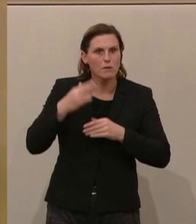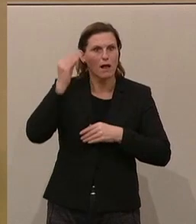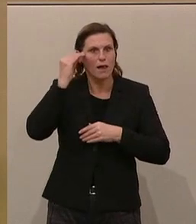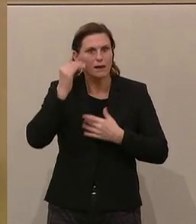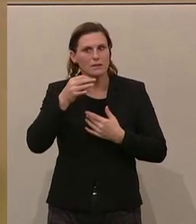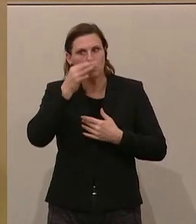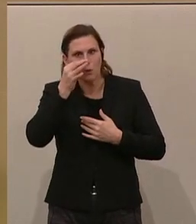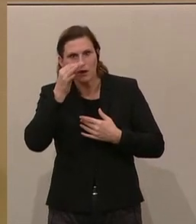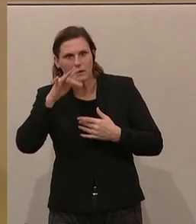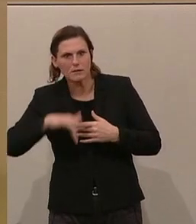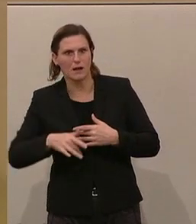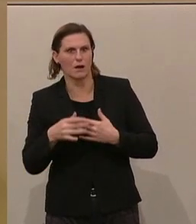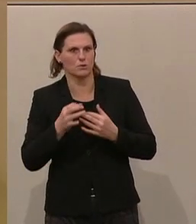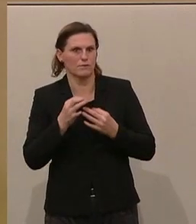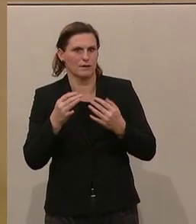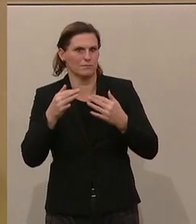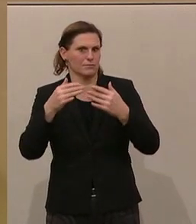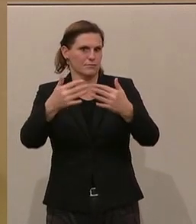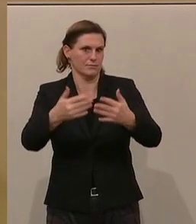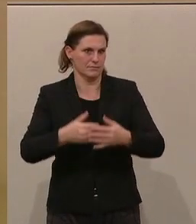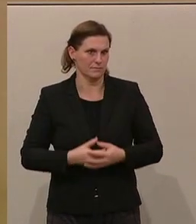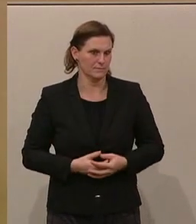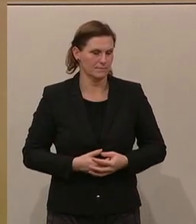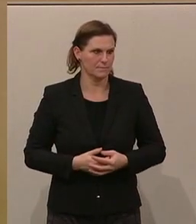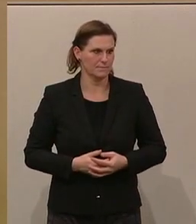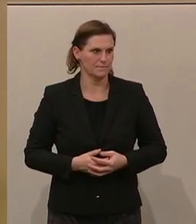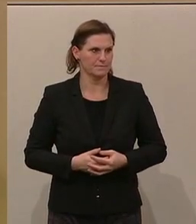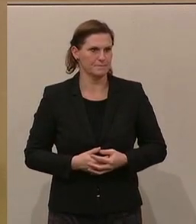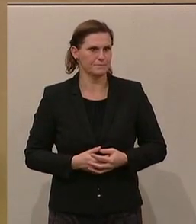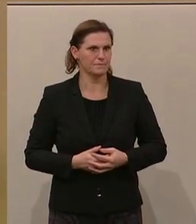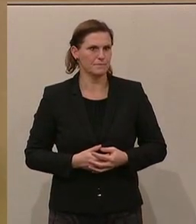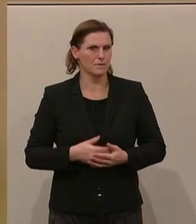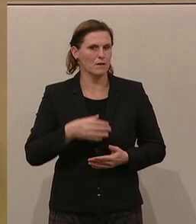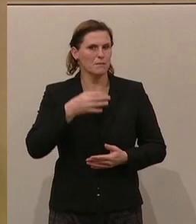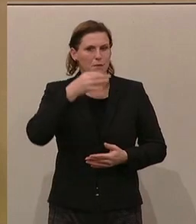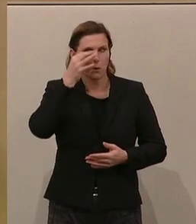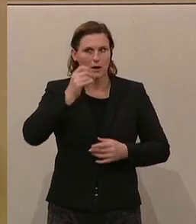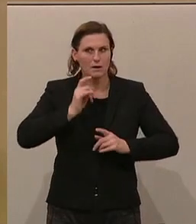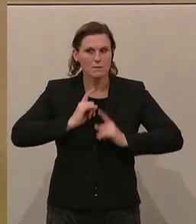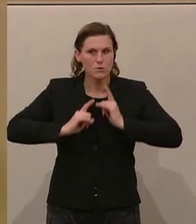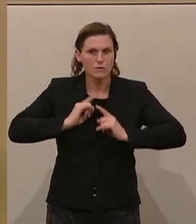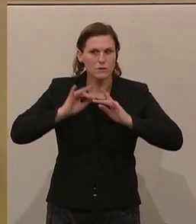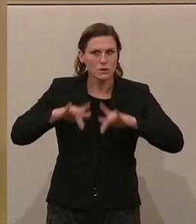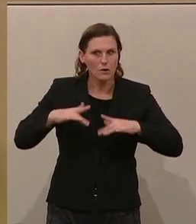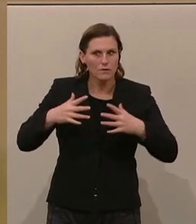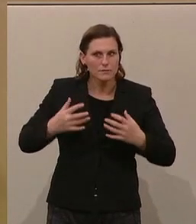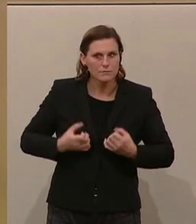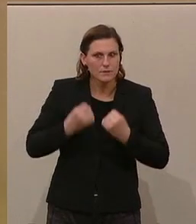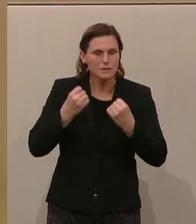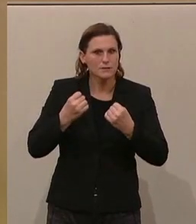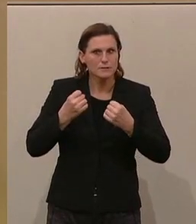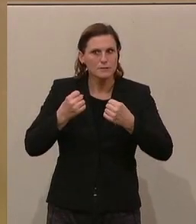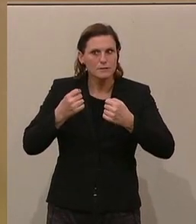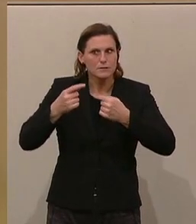etc. Nur aus dieser Neugier, aus diesem Ehrgeiz wird auch eine gewisse Schaffenskraft erwachsen.